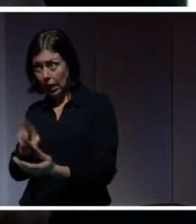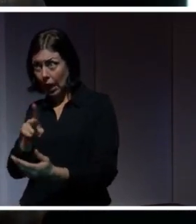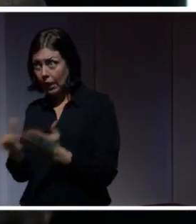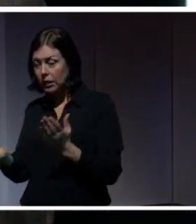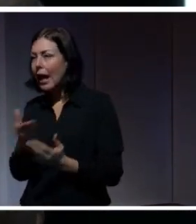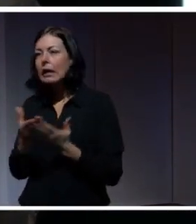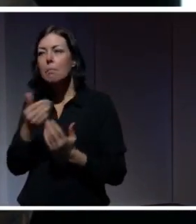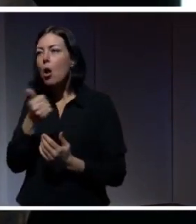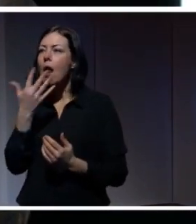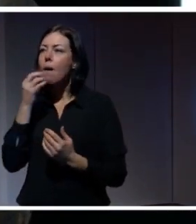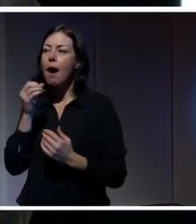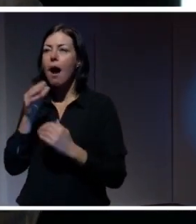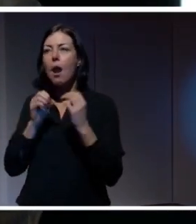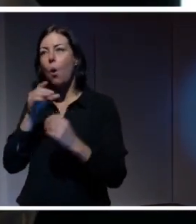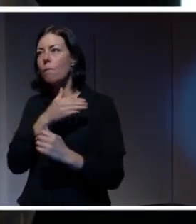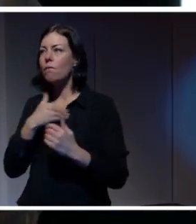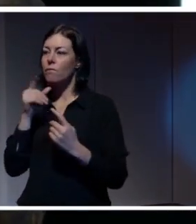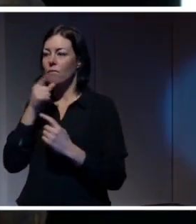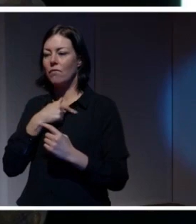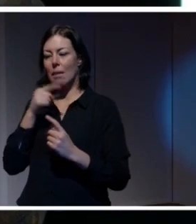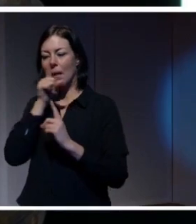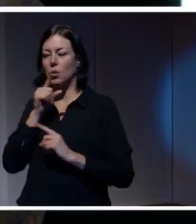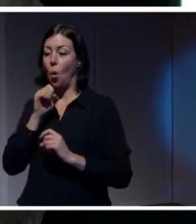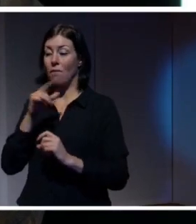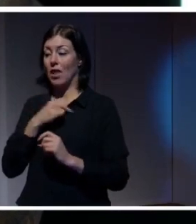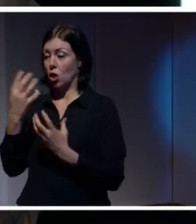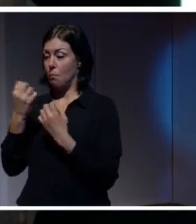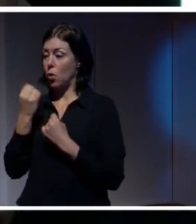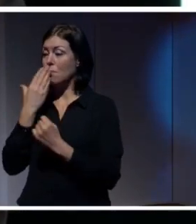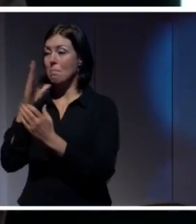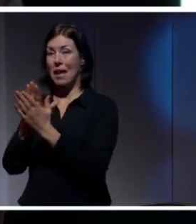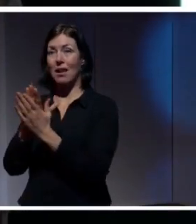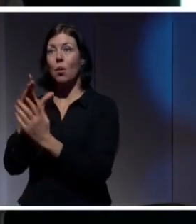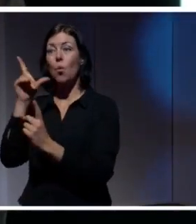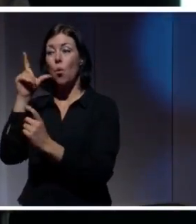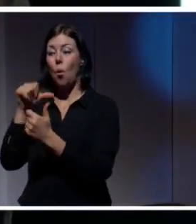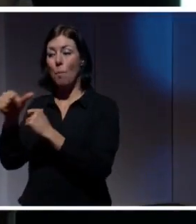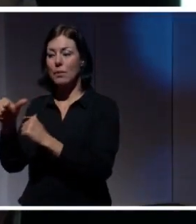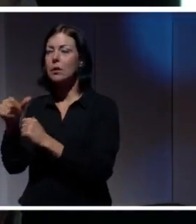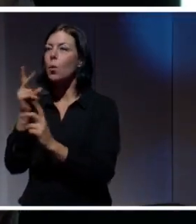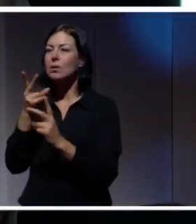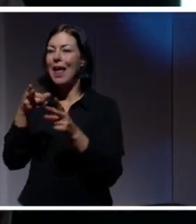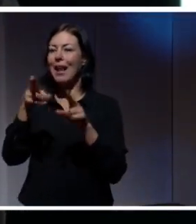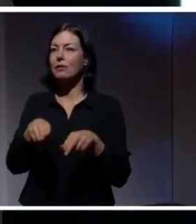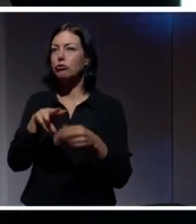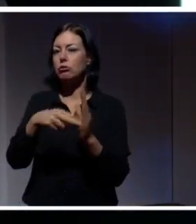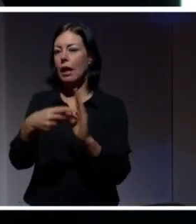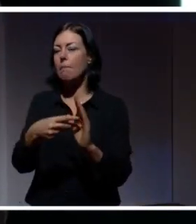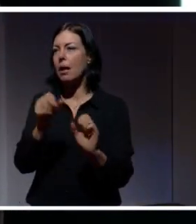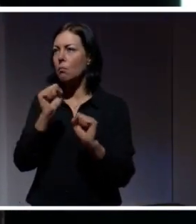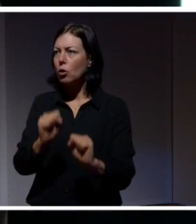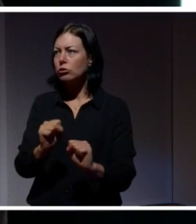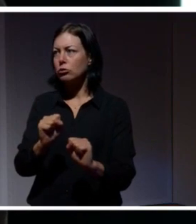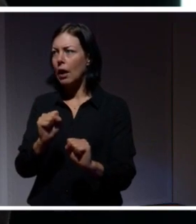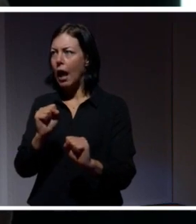när vi tar emot en bild på en kompis som är tvivlaktig. Utan det handlar ju också om att rättssystemet behöver värdera den här typen av bevis på ett